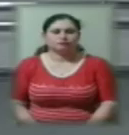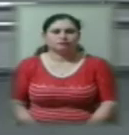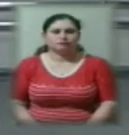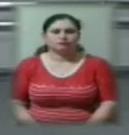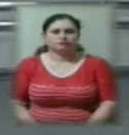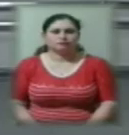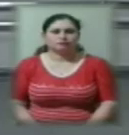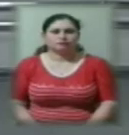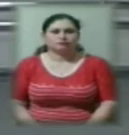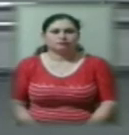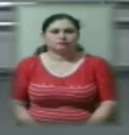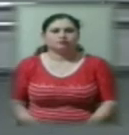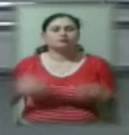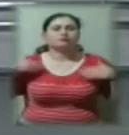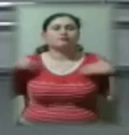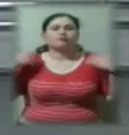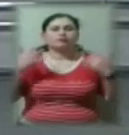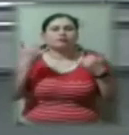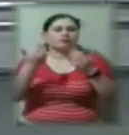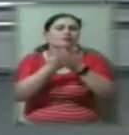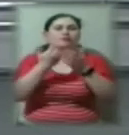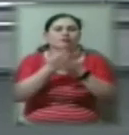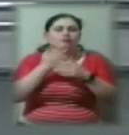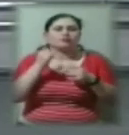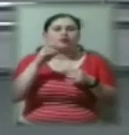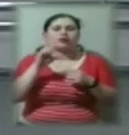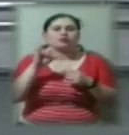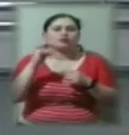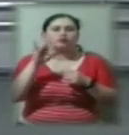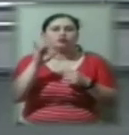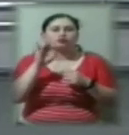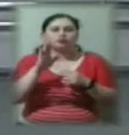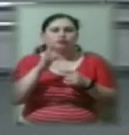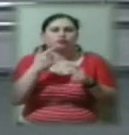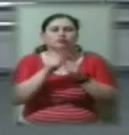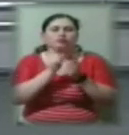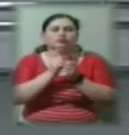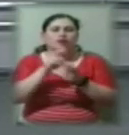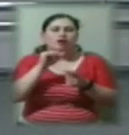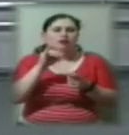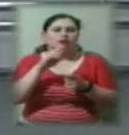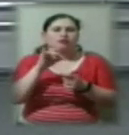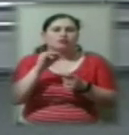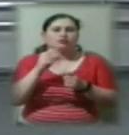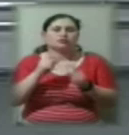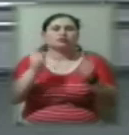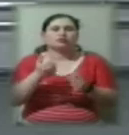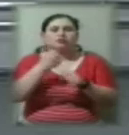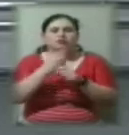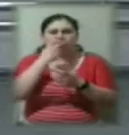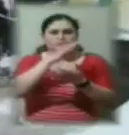Вітаю вас в ефірі Суспільного новини в студії Андрій Усов. Сурдепереклад Аліни Краєвської. Коротко, основні теми випуску.